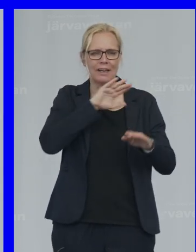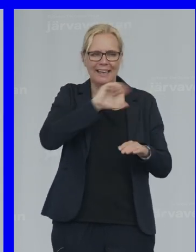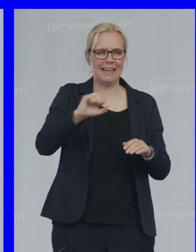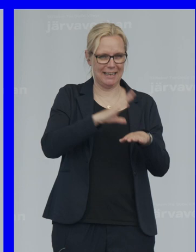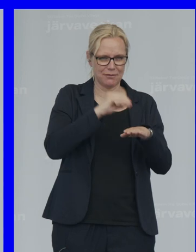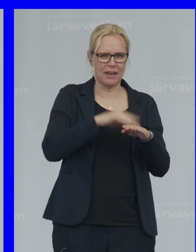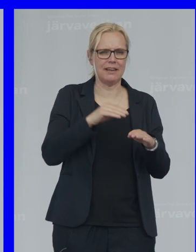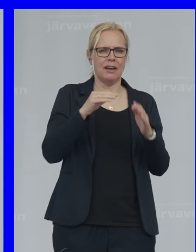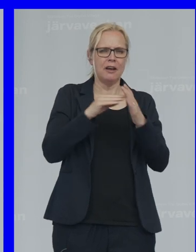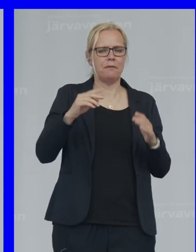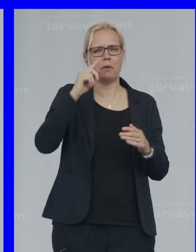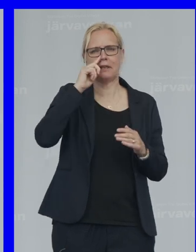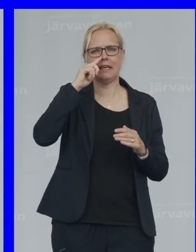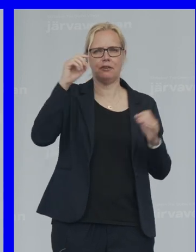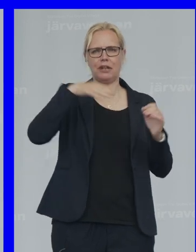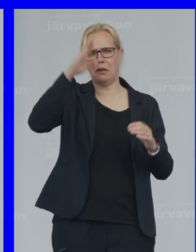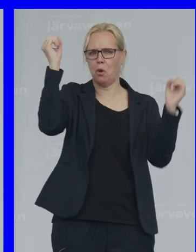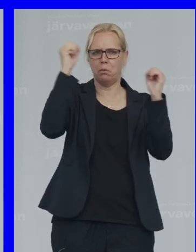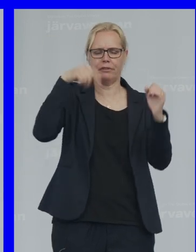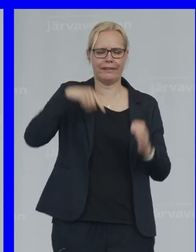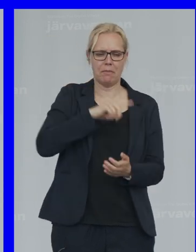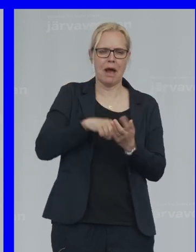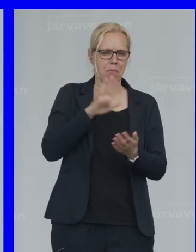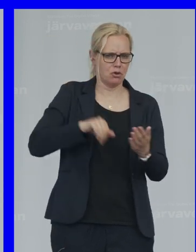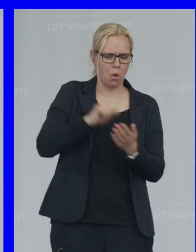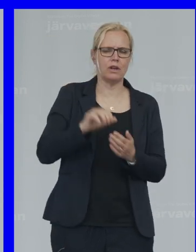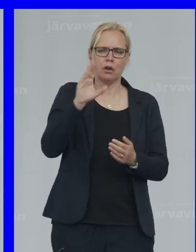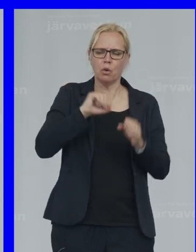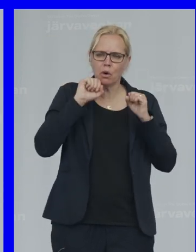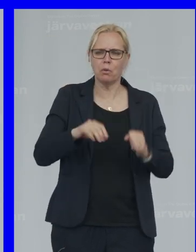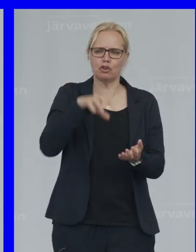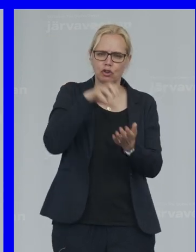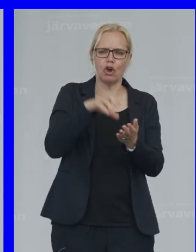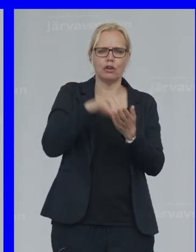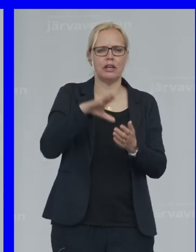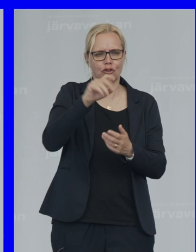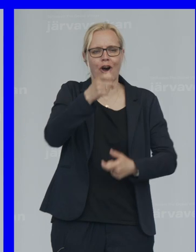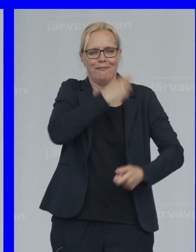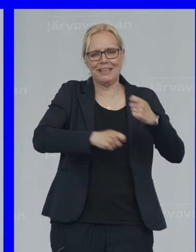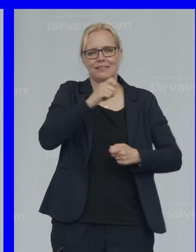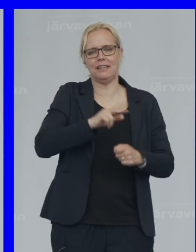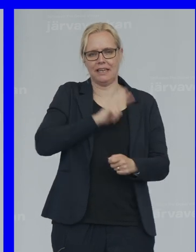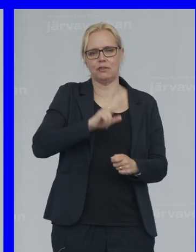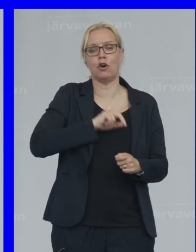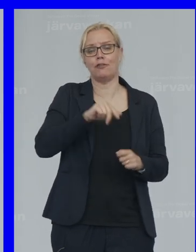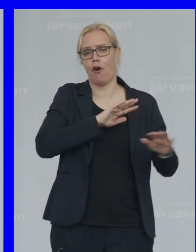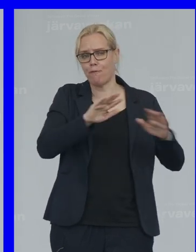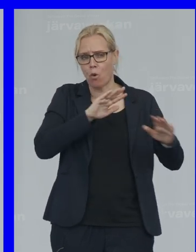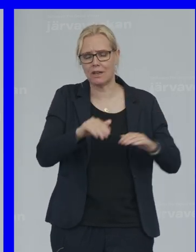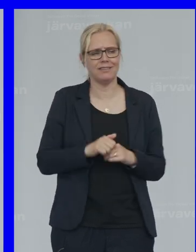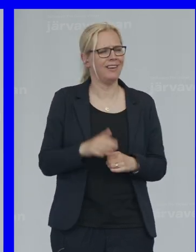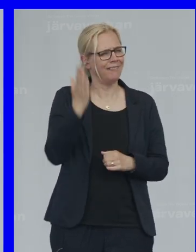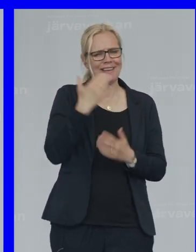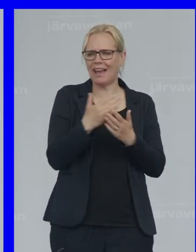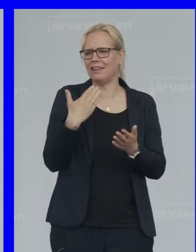Från Kiruna I Norrbotten Till Malmö I Skåne Då måste staten Ta finansieringsansvaret För vården Det kan